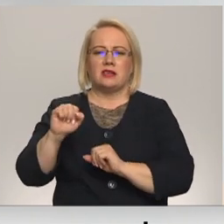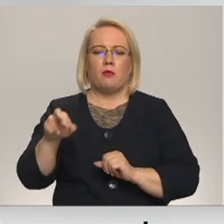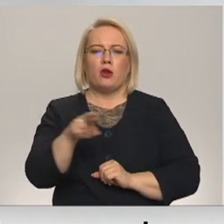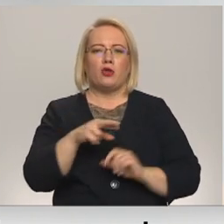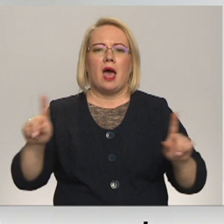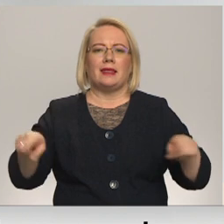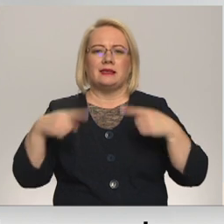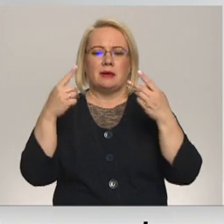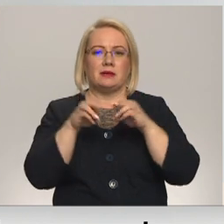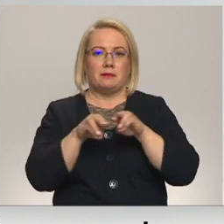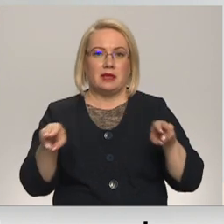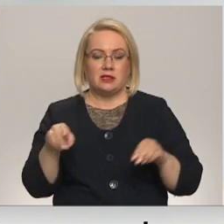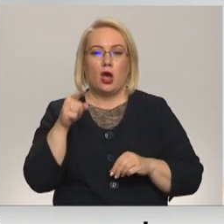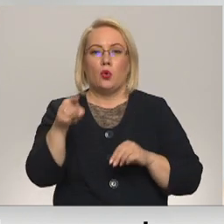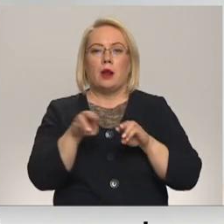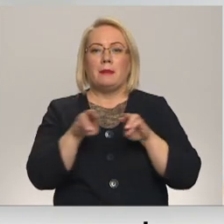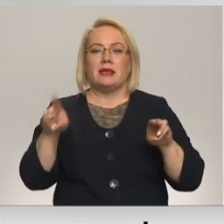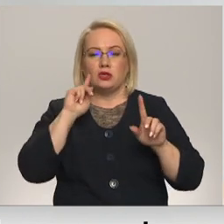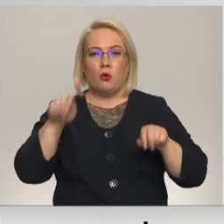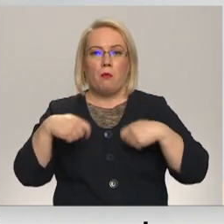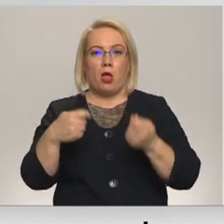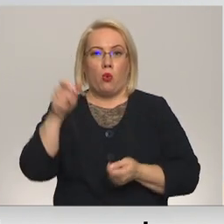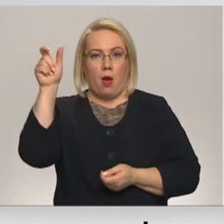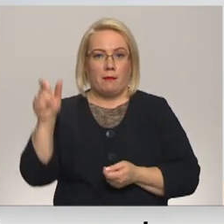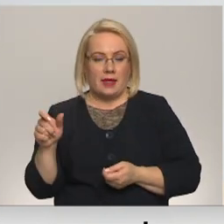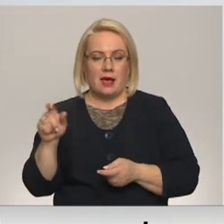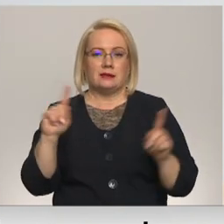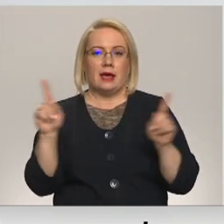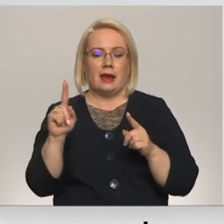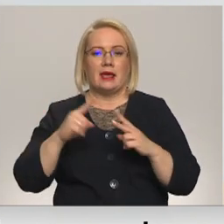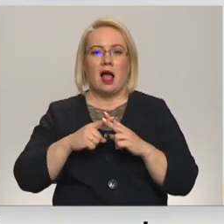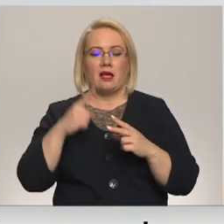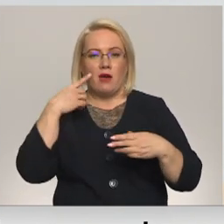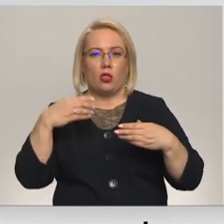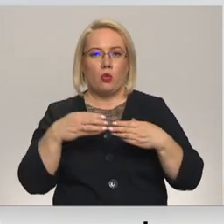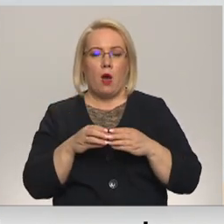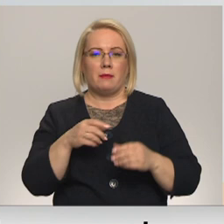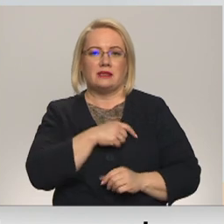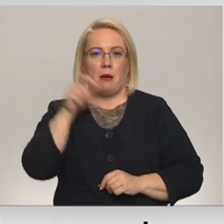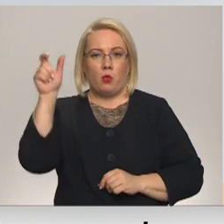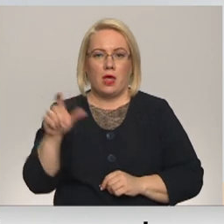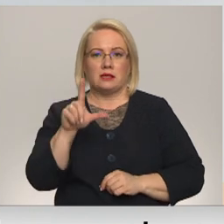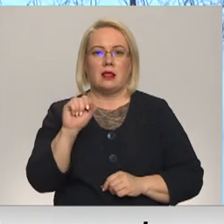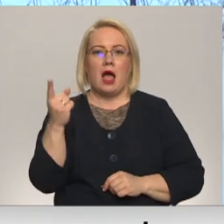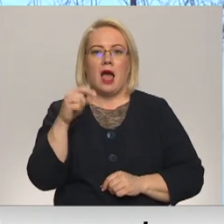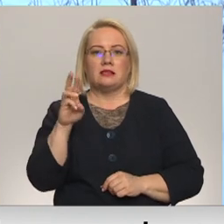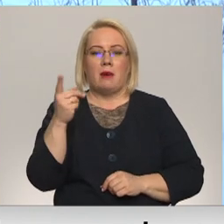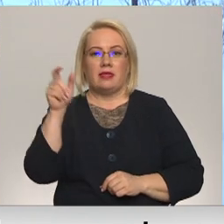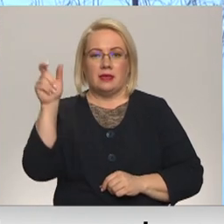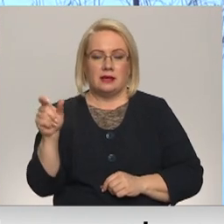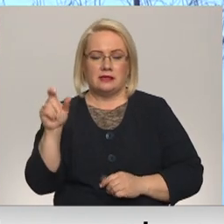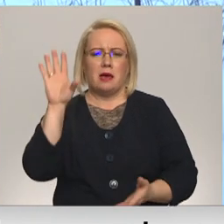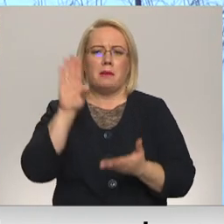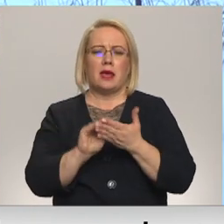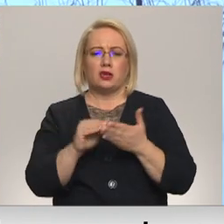ministrijā, kur ministra padomnieka Amatu ieņem arī Jelgavs novada doma deputāts Madars Lasmanis. Pirdzējušais